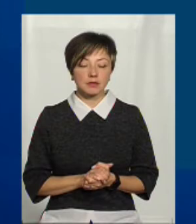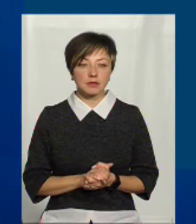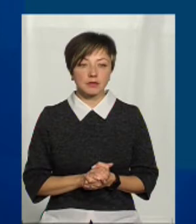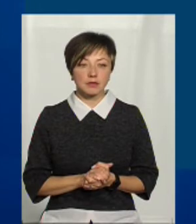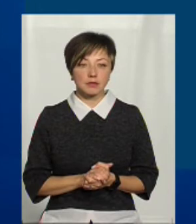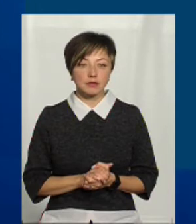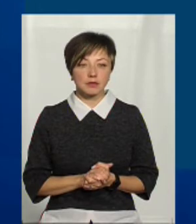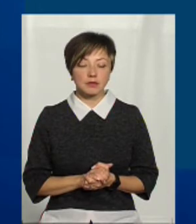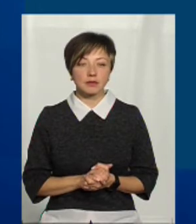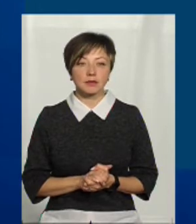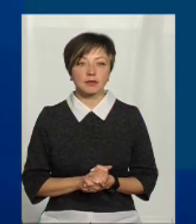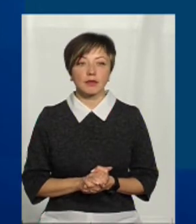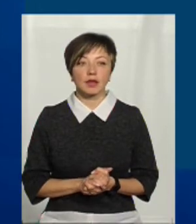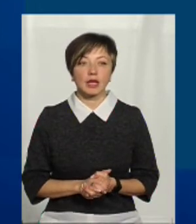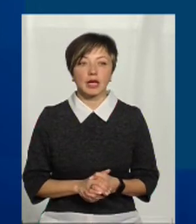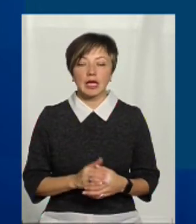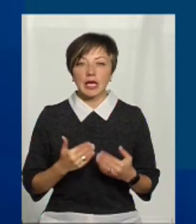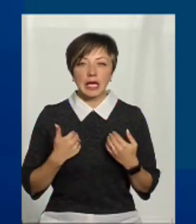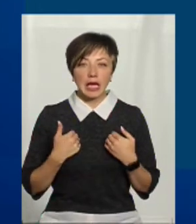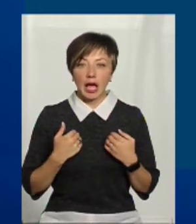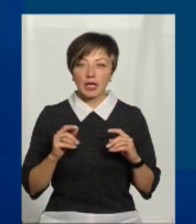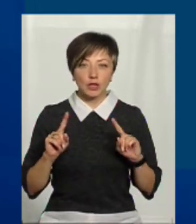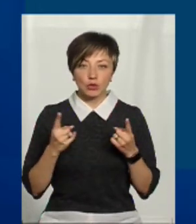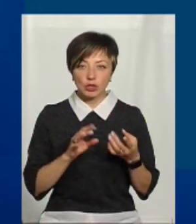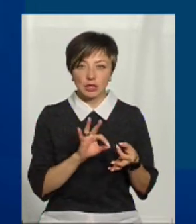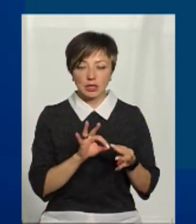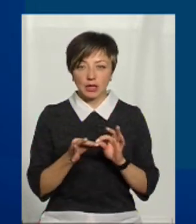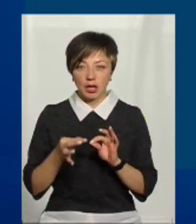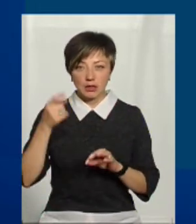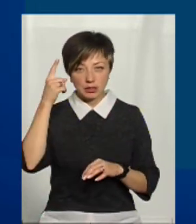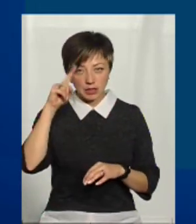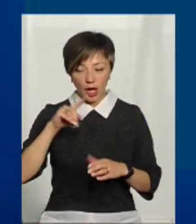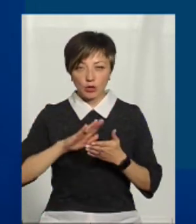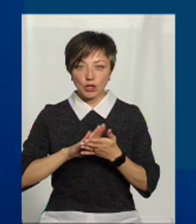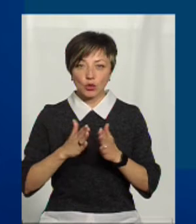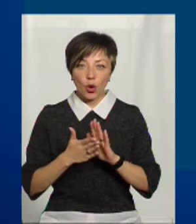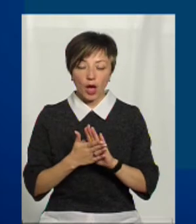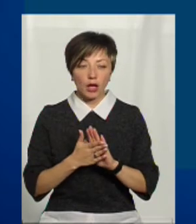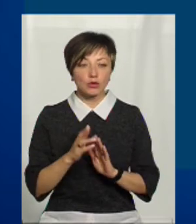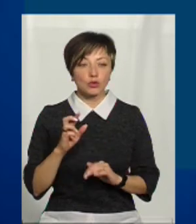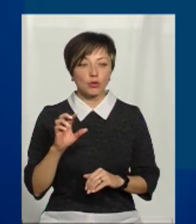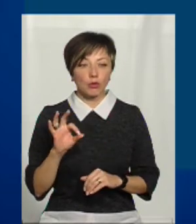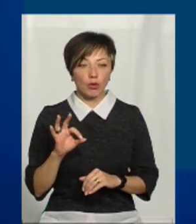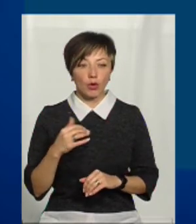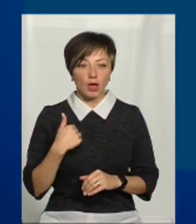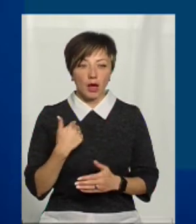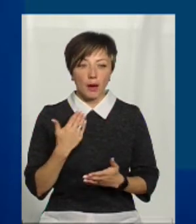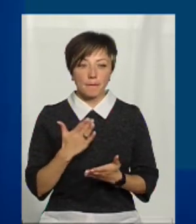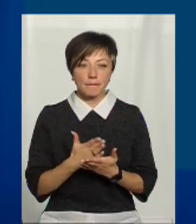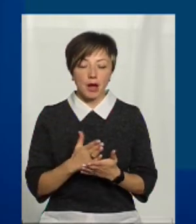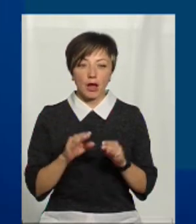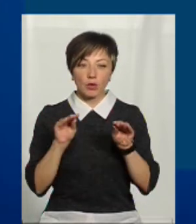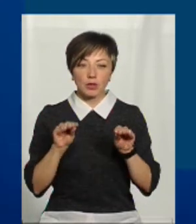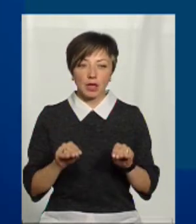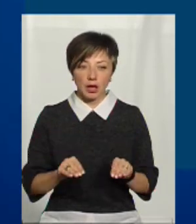Я не досить детально володію ситуацією, бо я маю ті дані, які